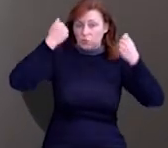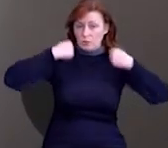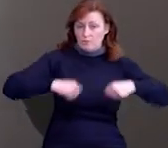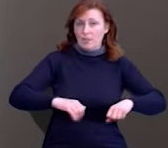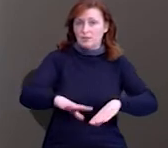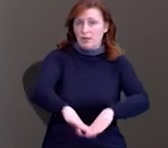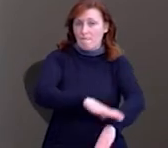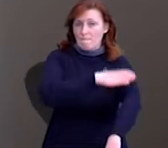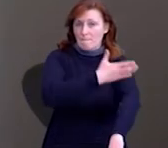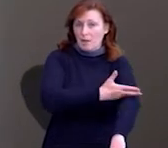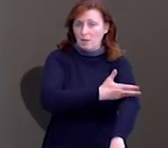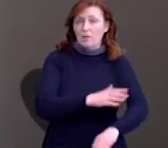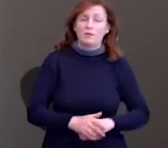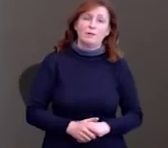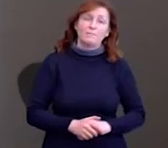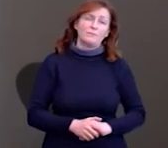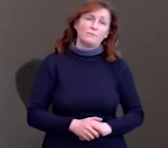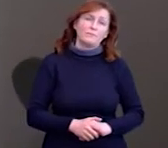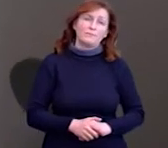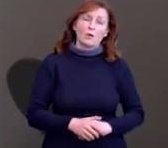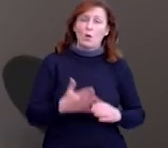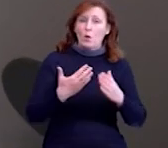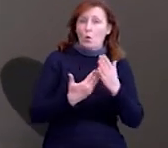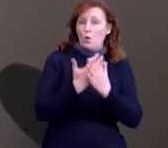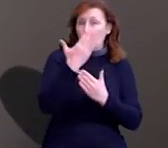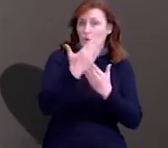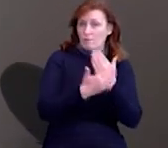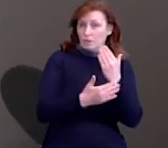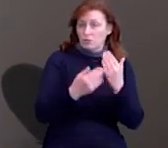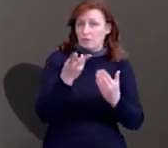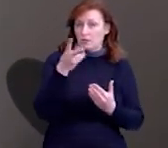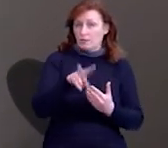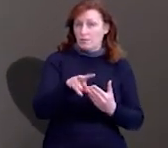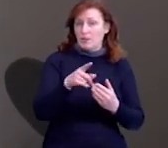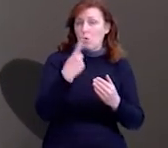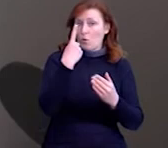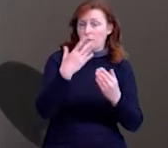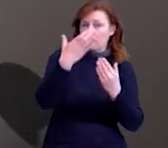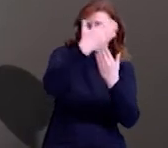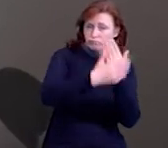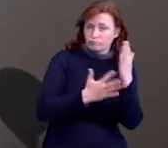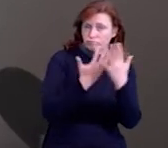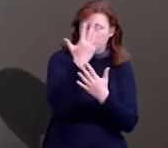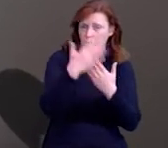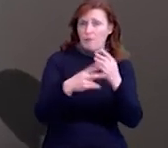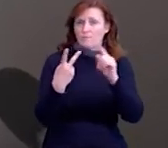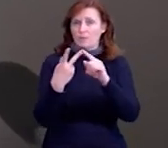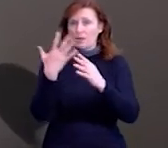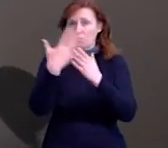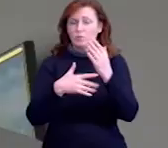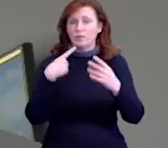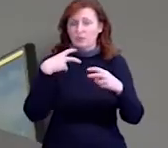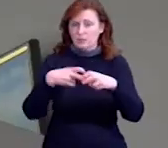бахіли, рукавички дві пари, одні під низ, другі наверх, і зверху ще одягаються проразинені